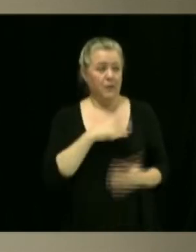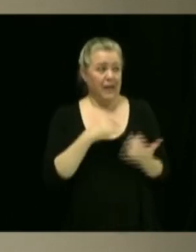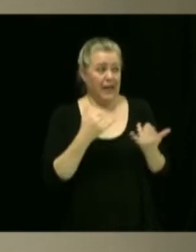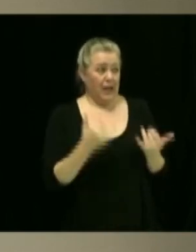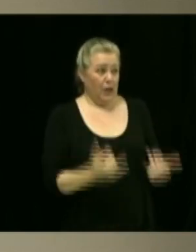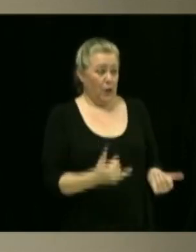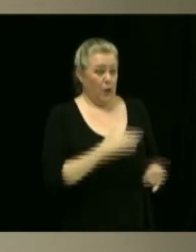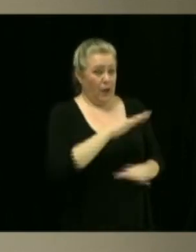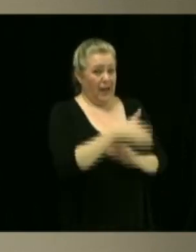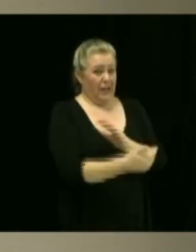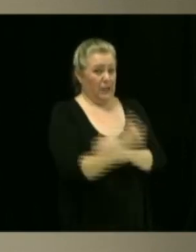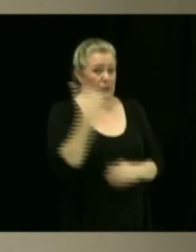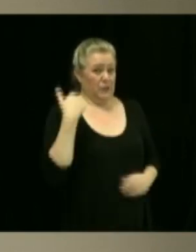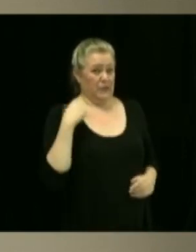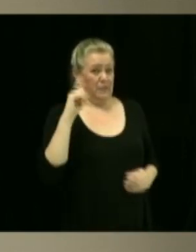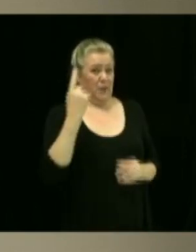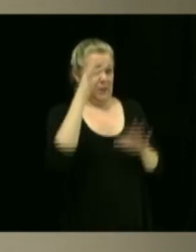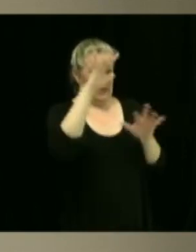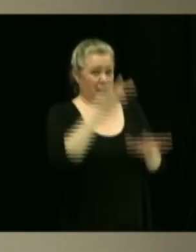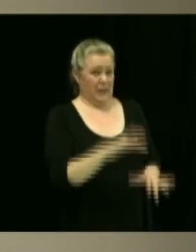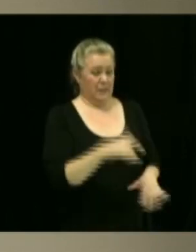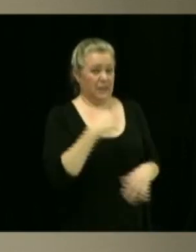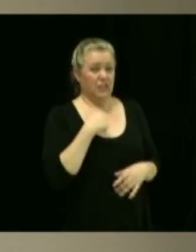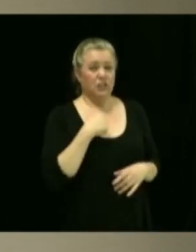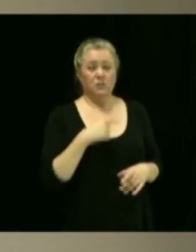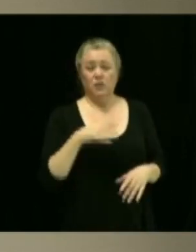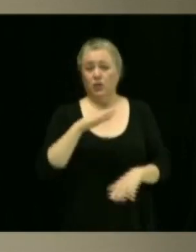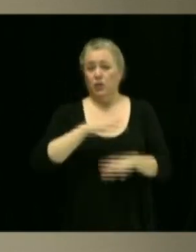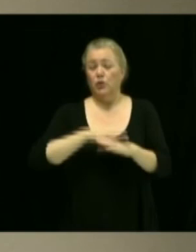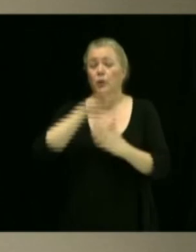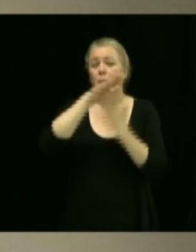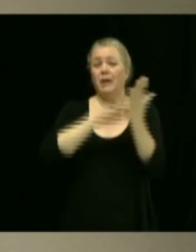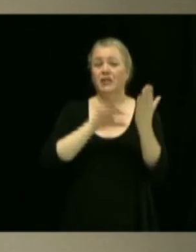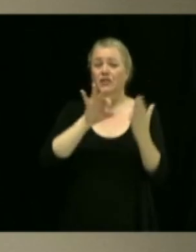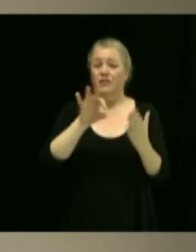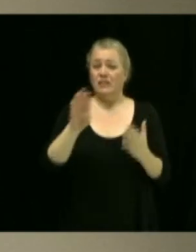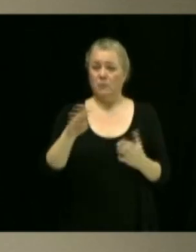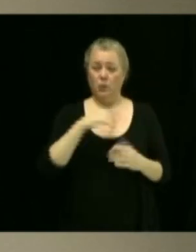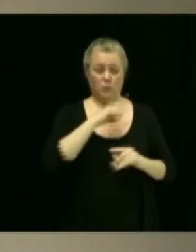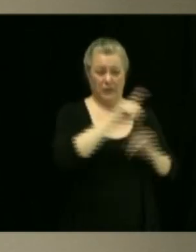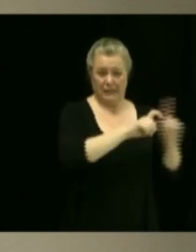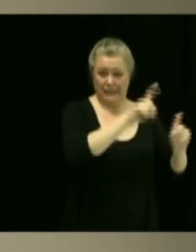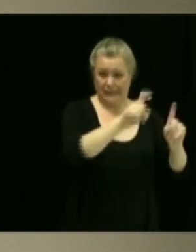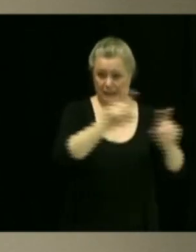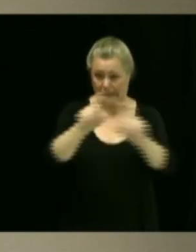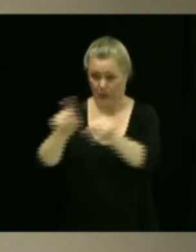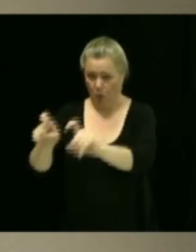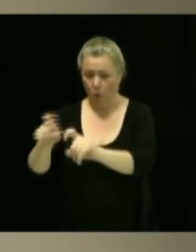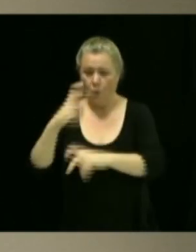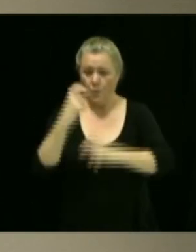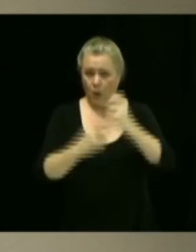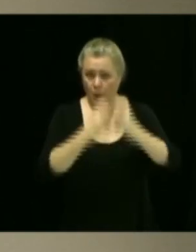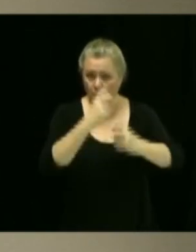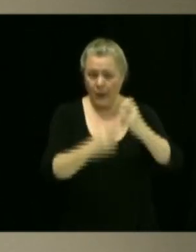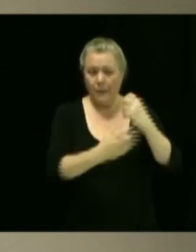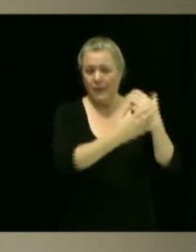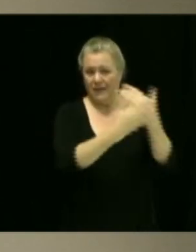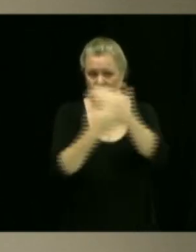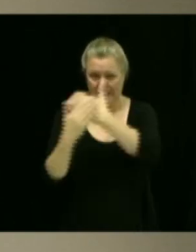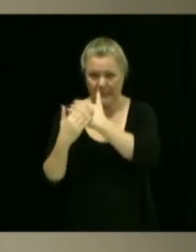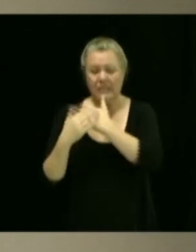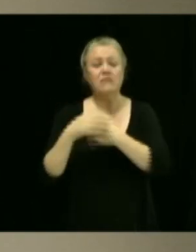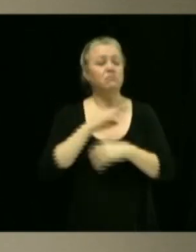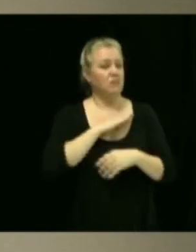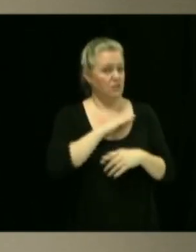cette nuit. Puis à même ma page Facebook, j'ai posé la question aux citoyens s'il y avait des problèmes de nous en aviser. Il y a quelques-uns qui l'ont